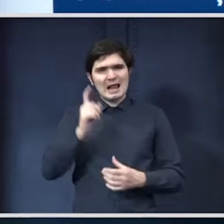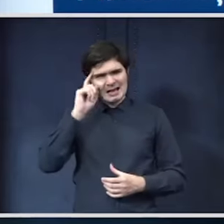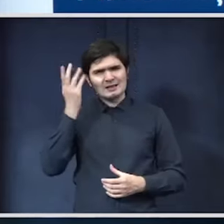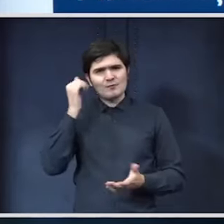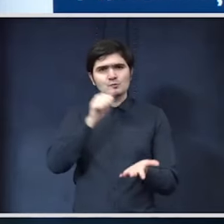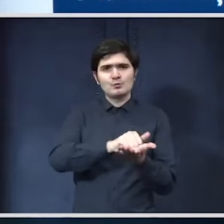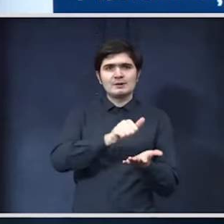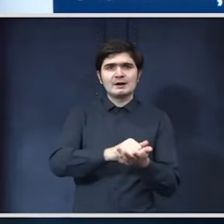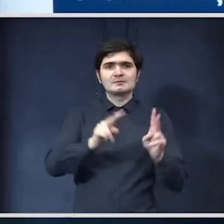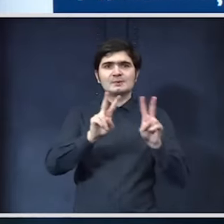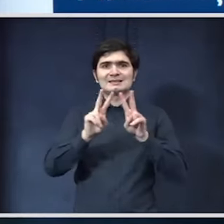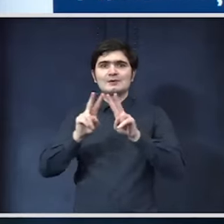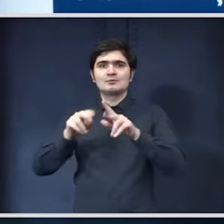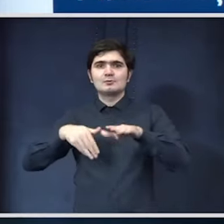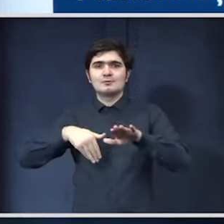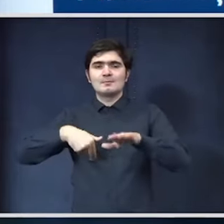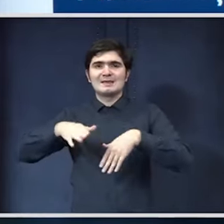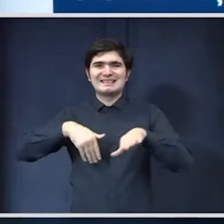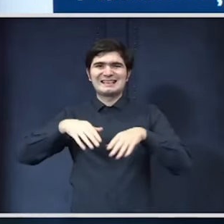publicat pe site-ul Ministerului la